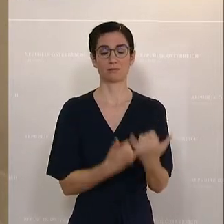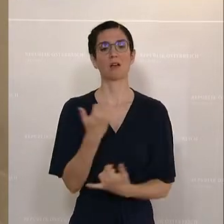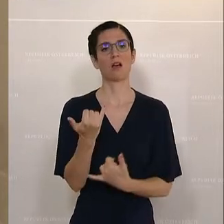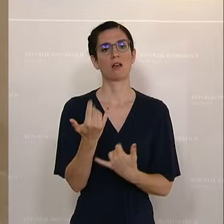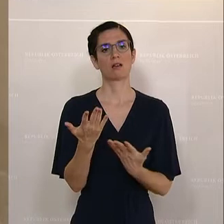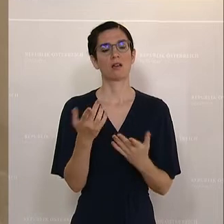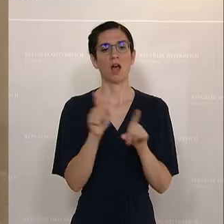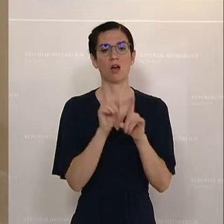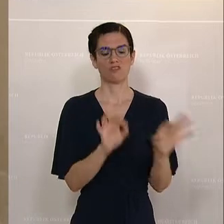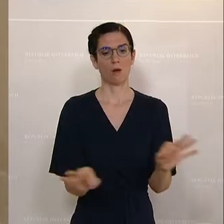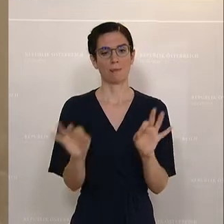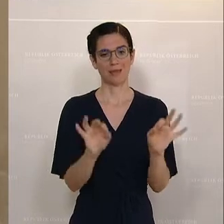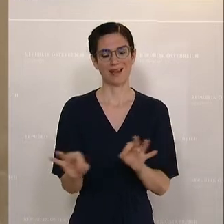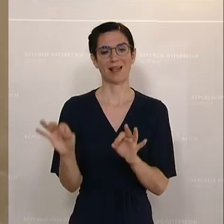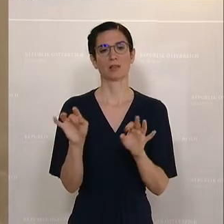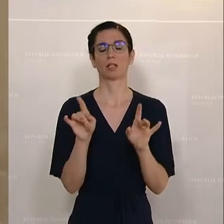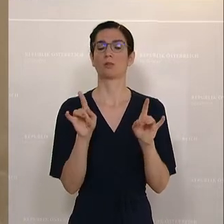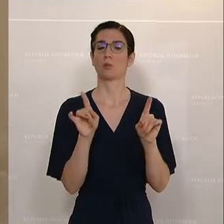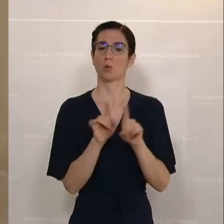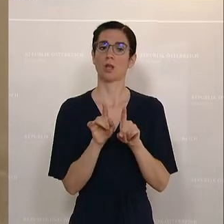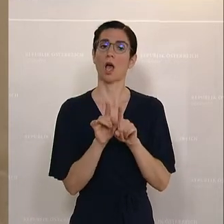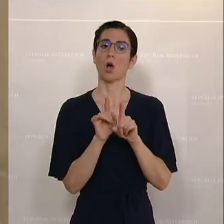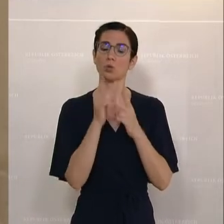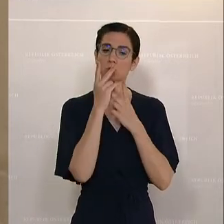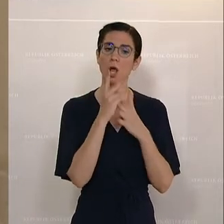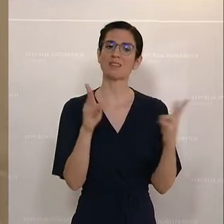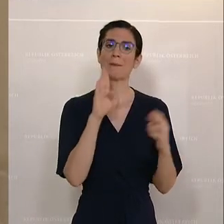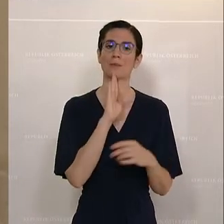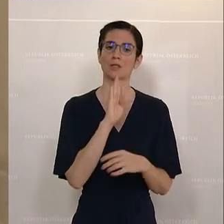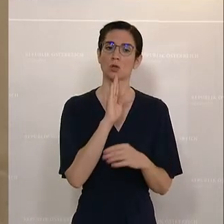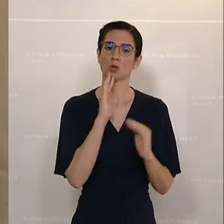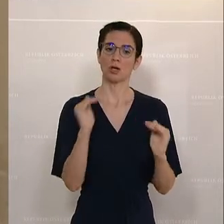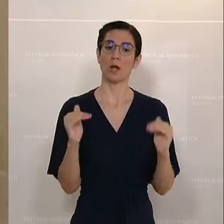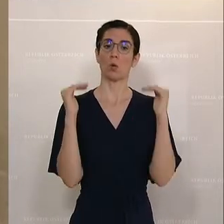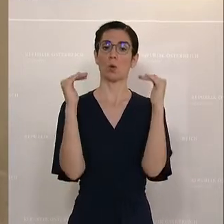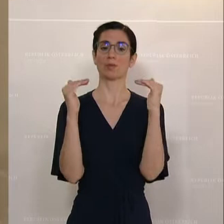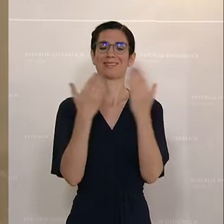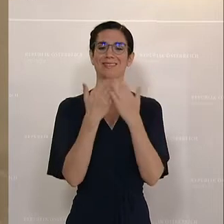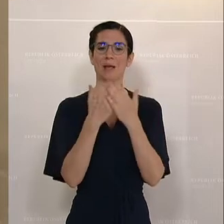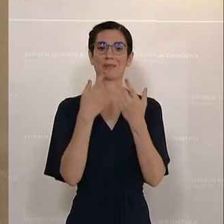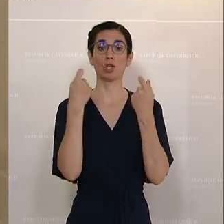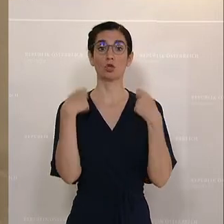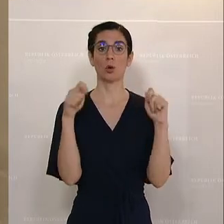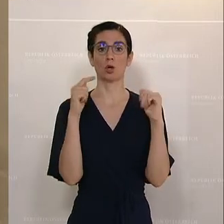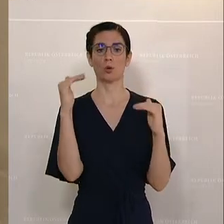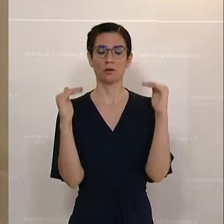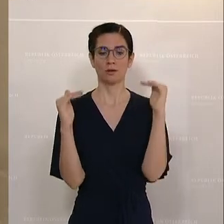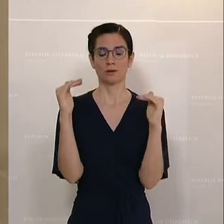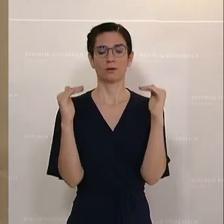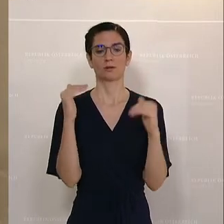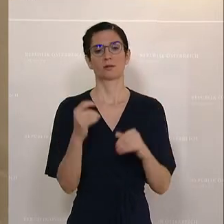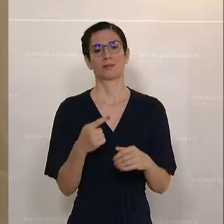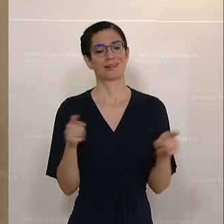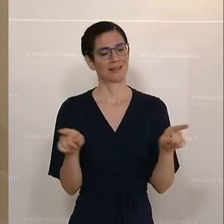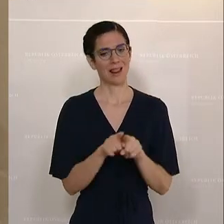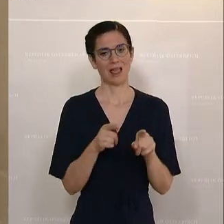darauf vorbereitet und machen das, die Pensionen zu erhöhen und die Teuerung auszugleichen. Dasselbe gilt